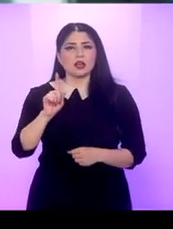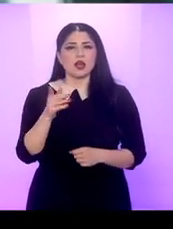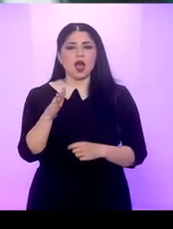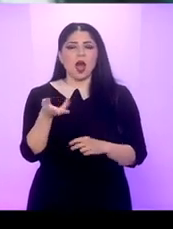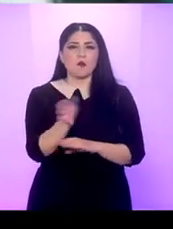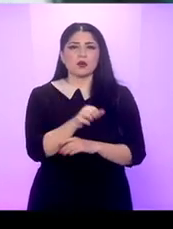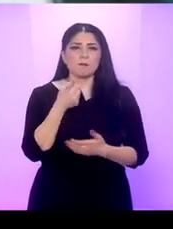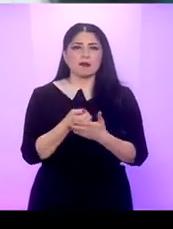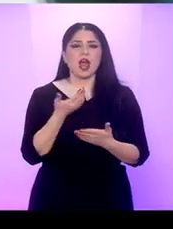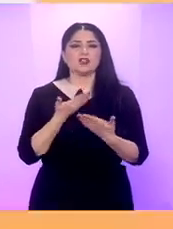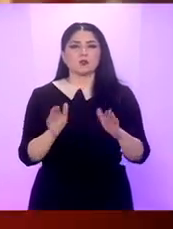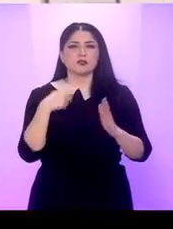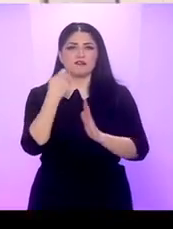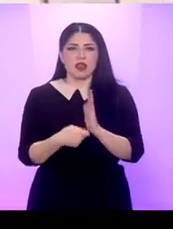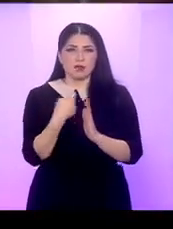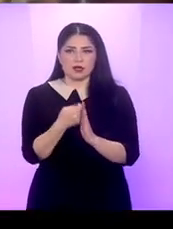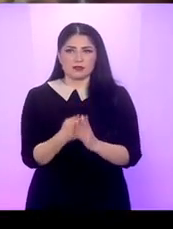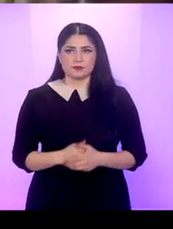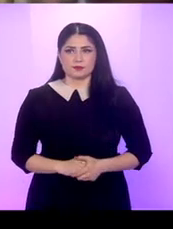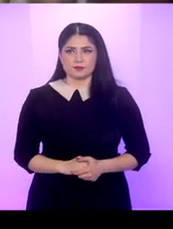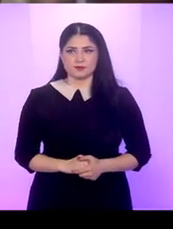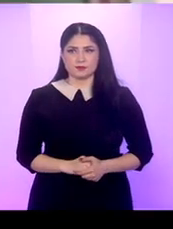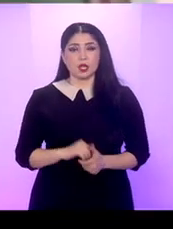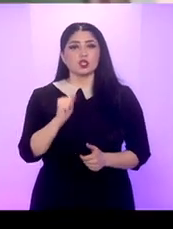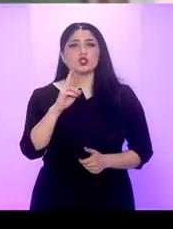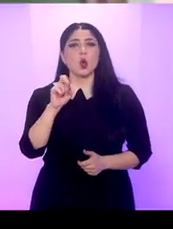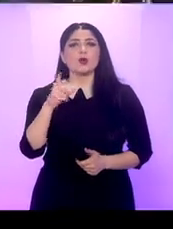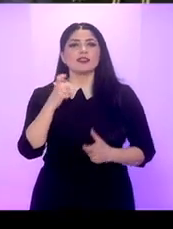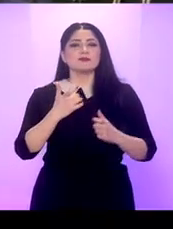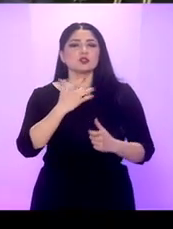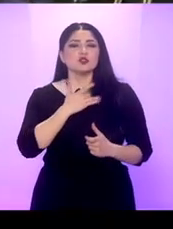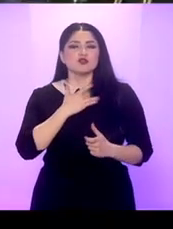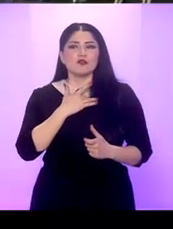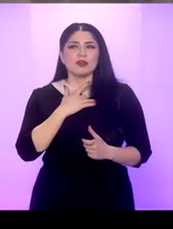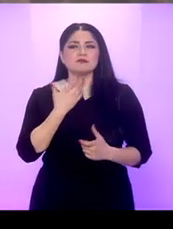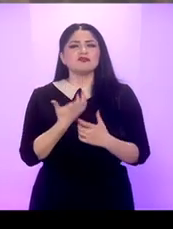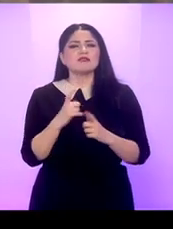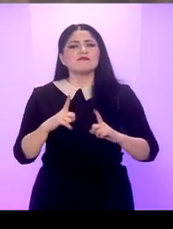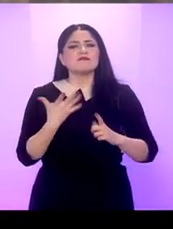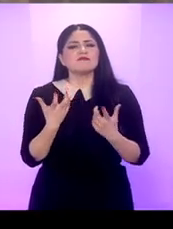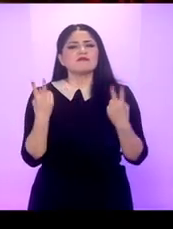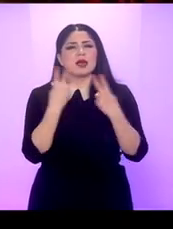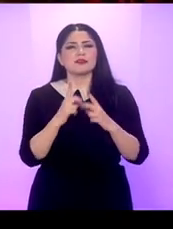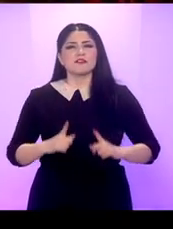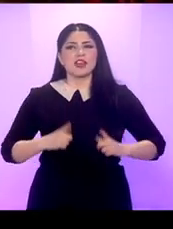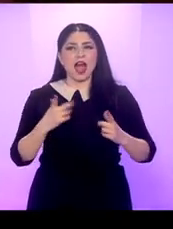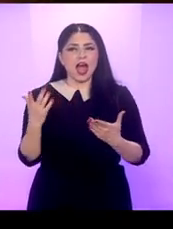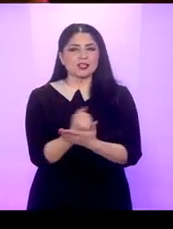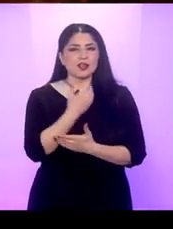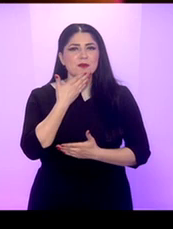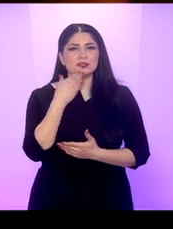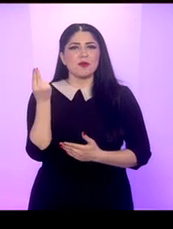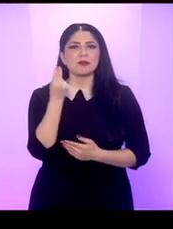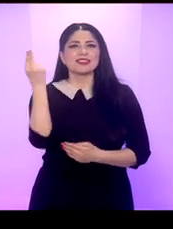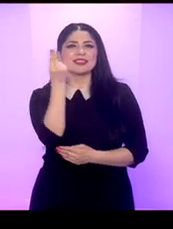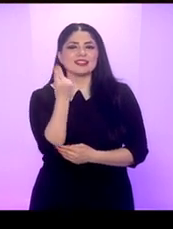zile înaintea începerii filmărilor Soul, o fabulă despre sensul vieții ieșită din studiorile Pixar a câștigat Oscarul pentru cel mai bun